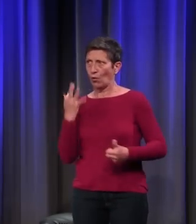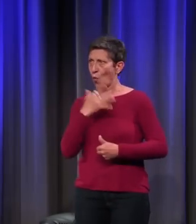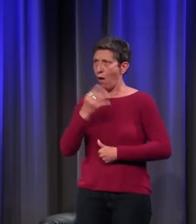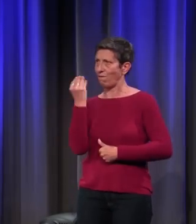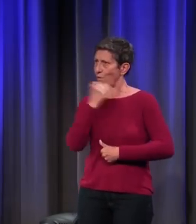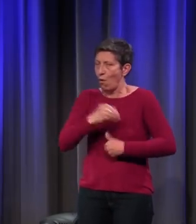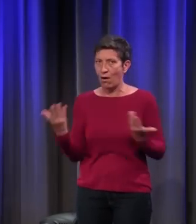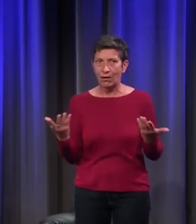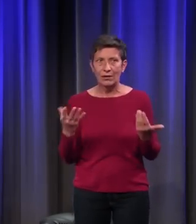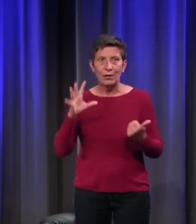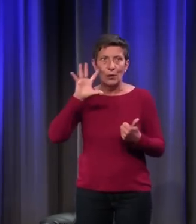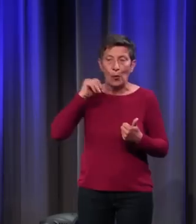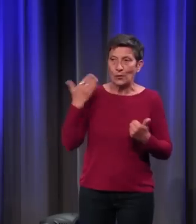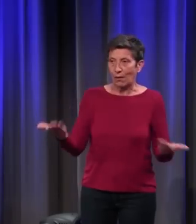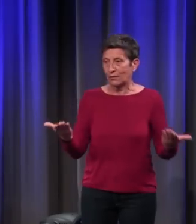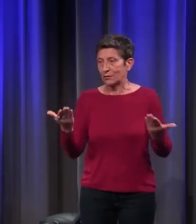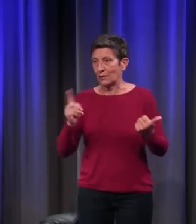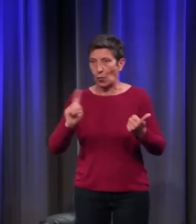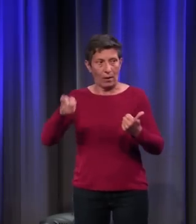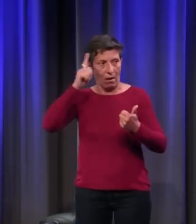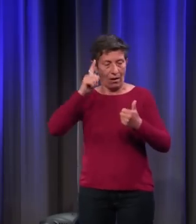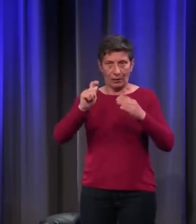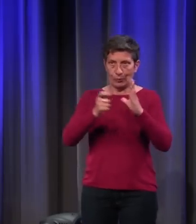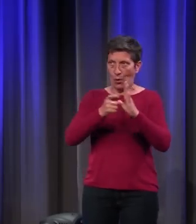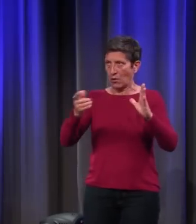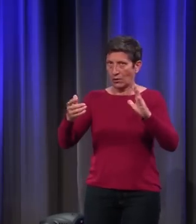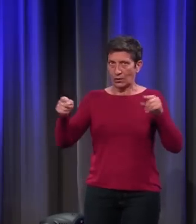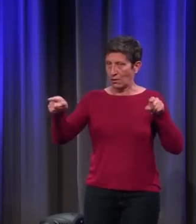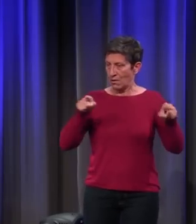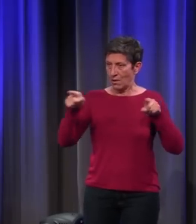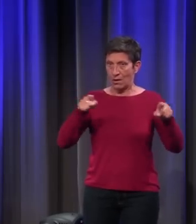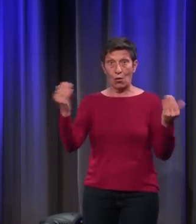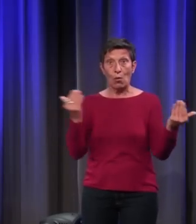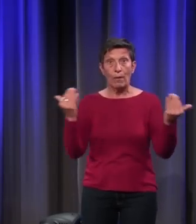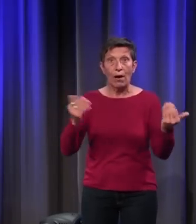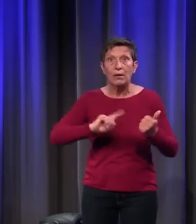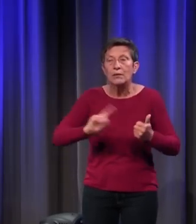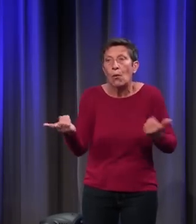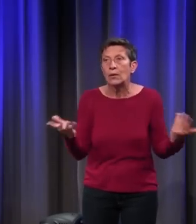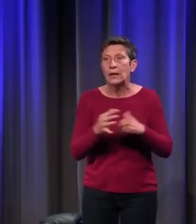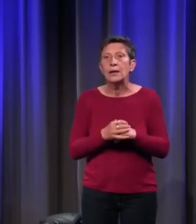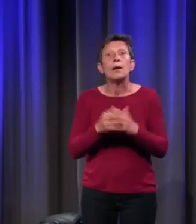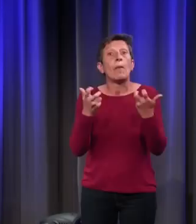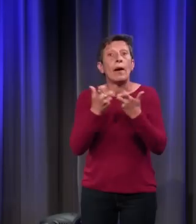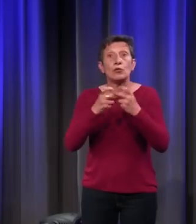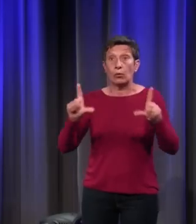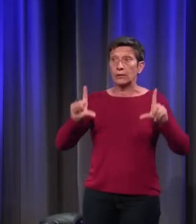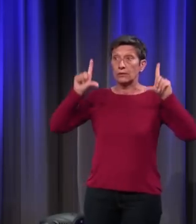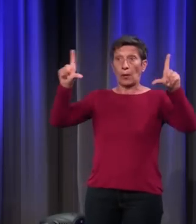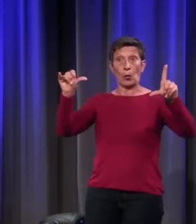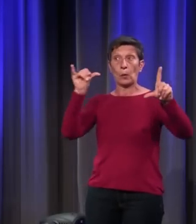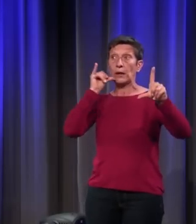Donc, ne soyons pas anachroniques. Imaginons que je regarde un tableau italien